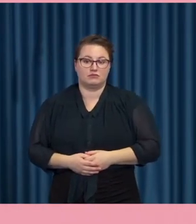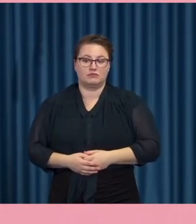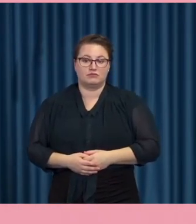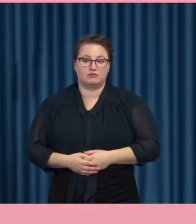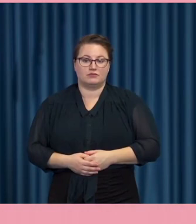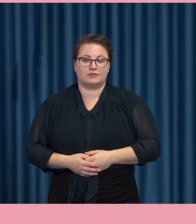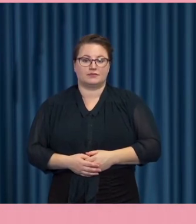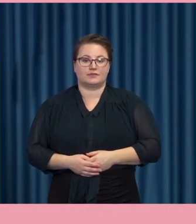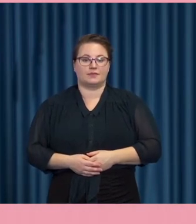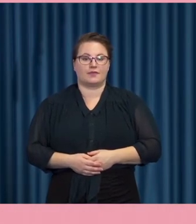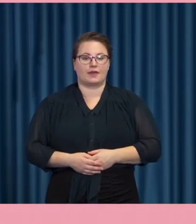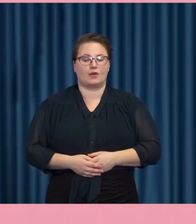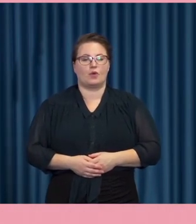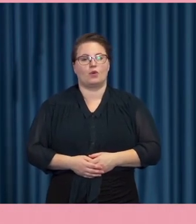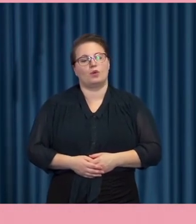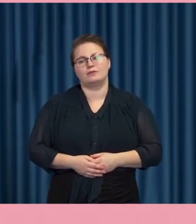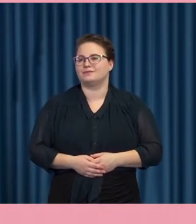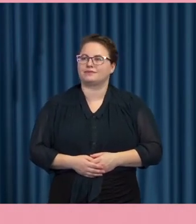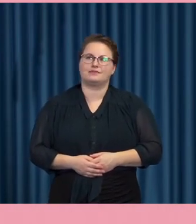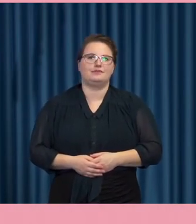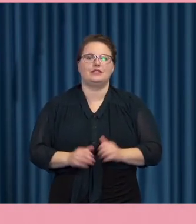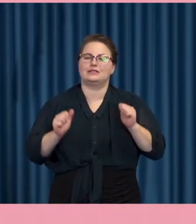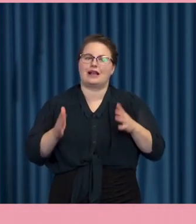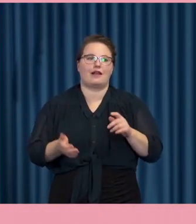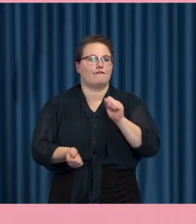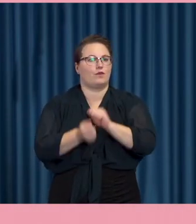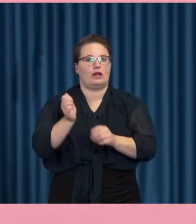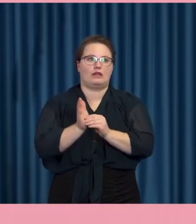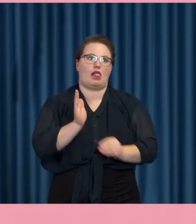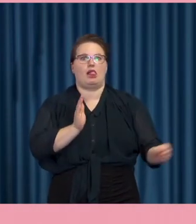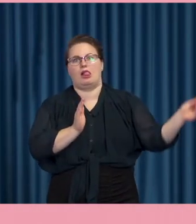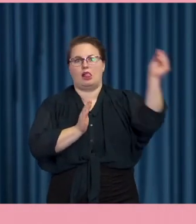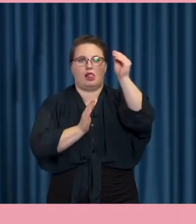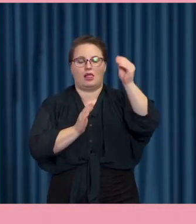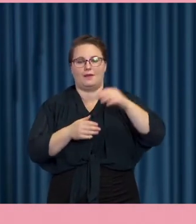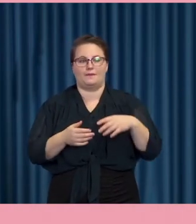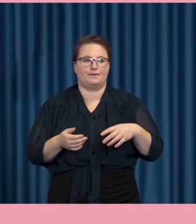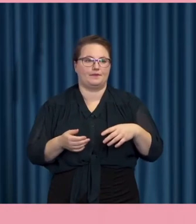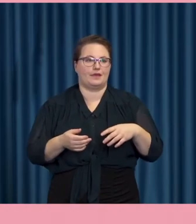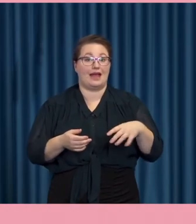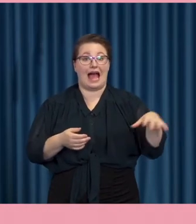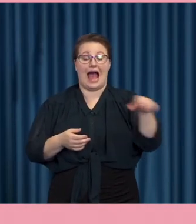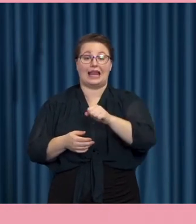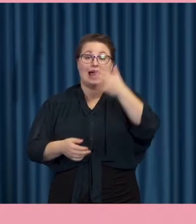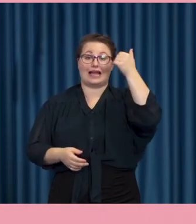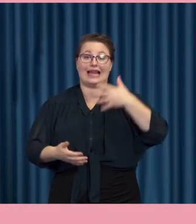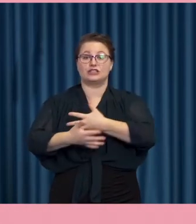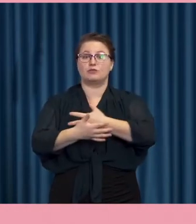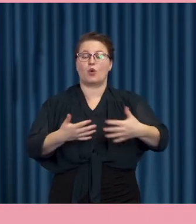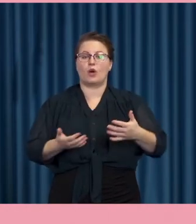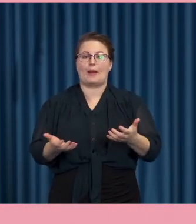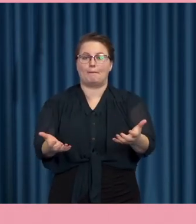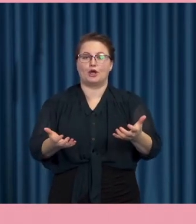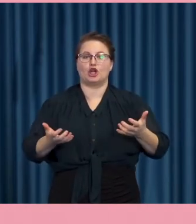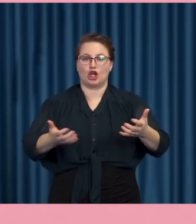Sen så får ju det här inte gå till överdrift. Till exempel så är det ju inte alla som pratar byråkratiska i